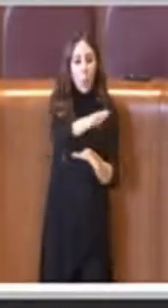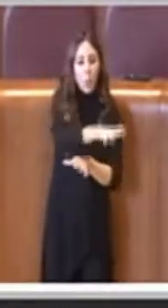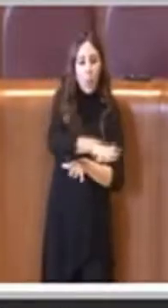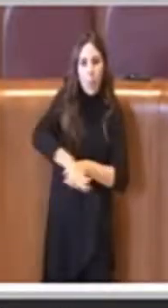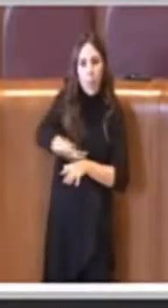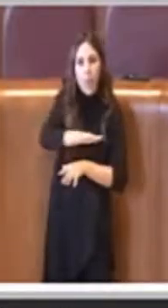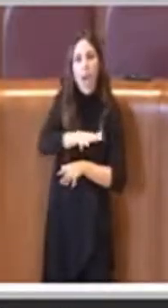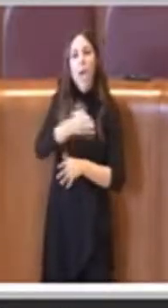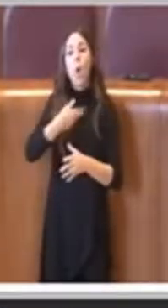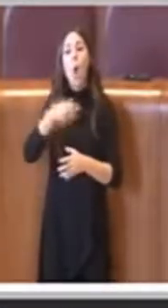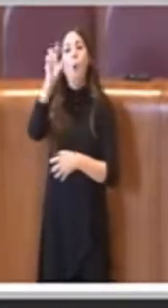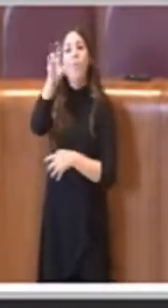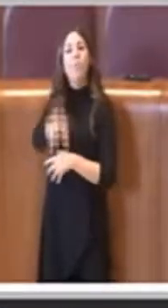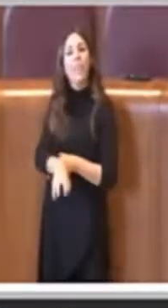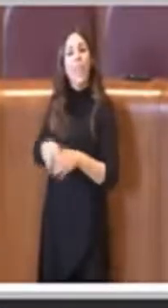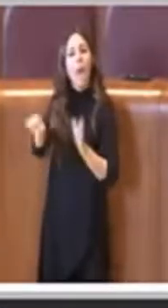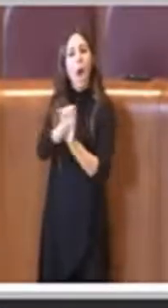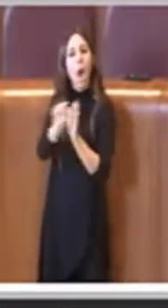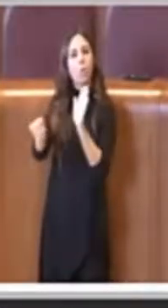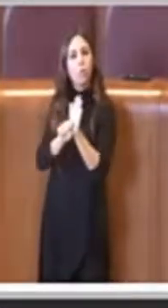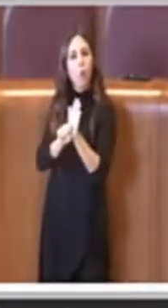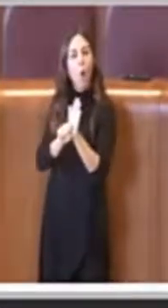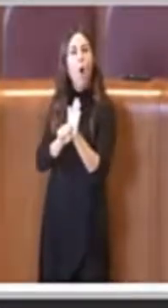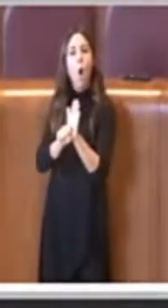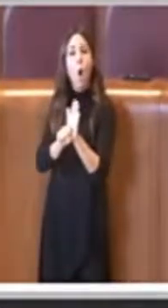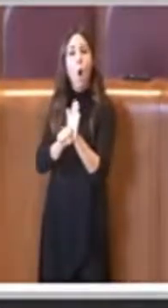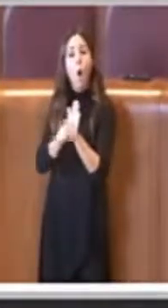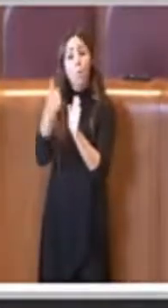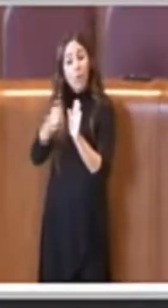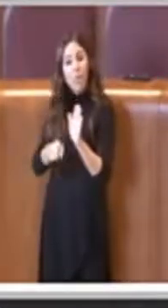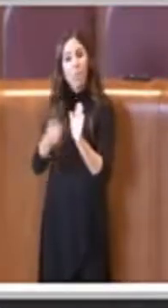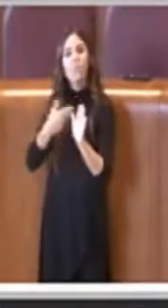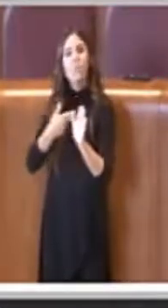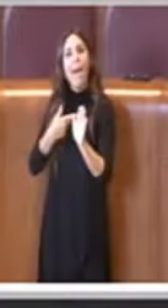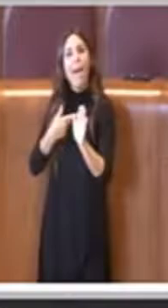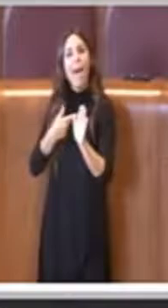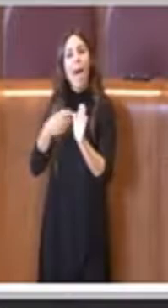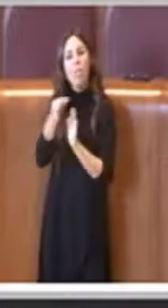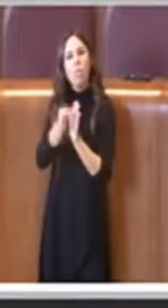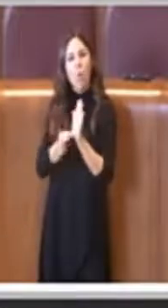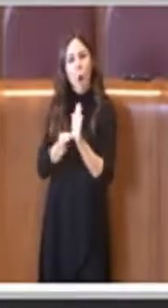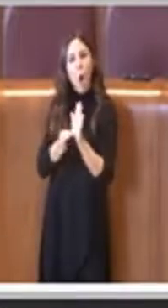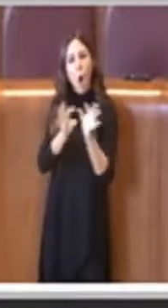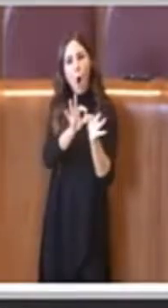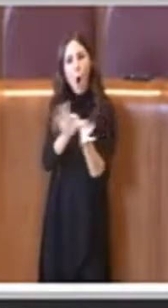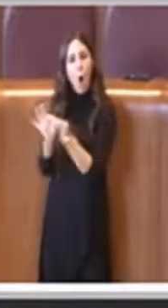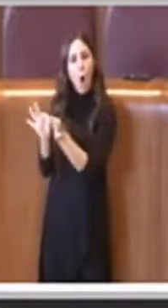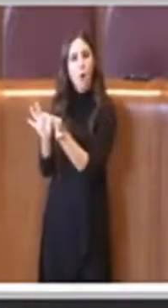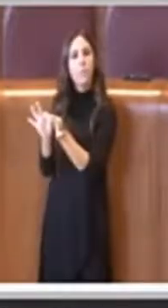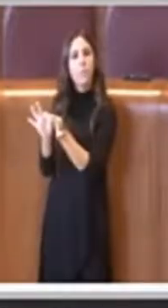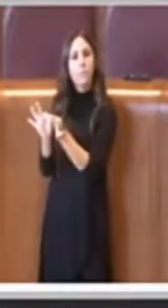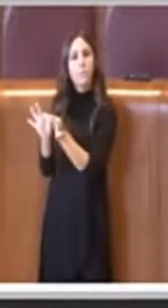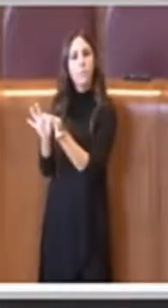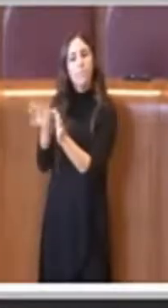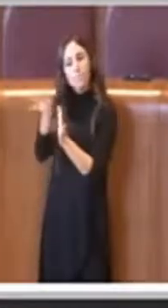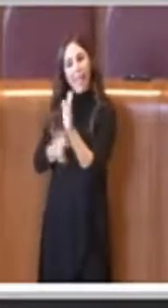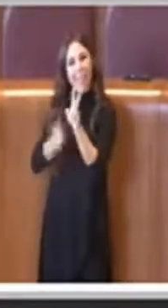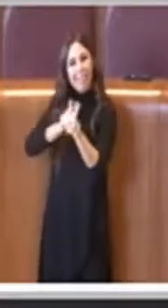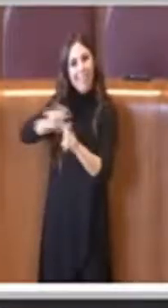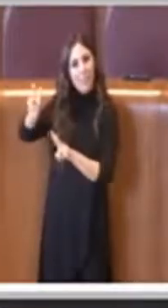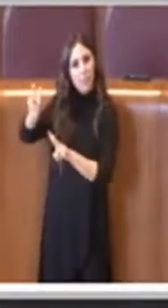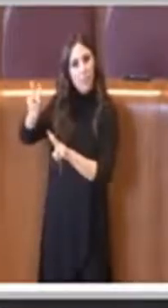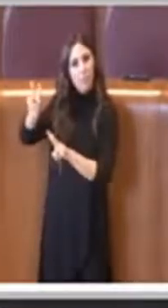e delle ville storiche così come appunto cita una norma di riferimento, una norma nazionale